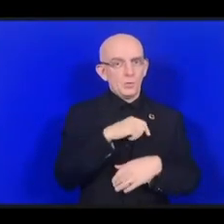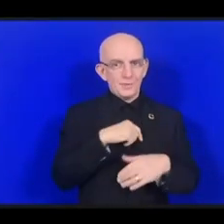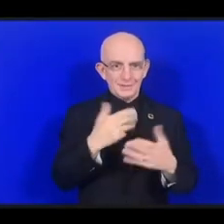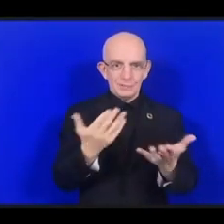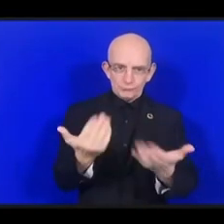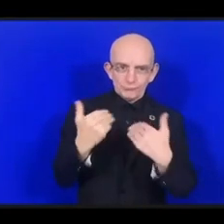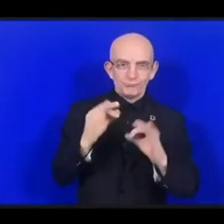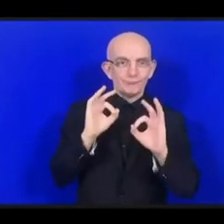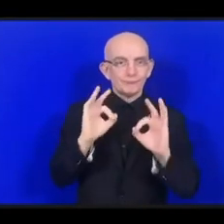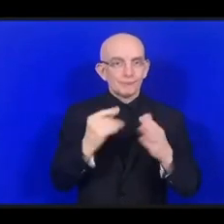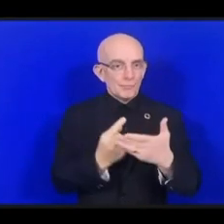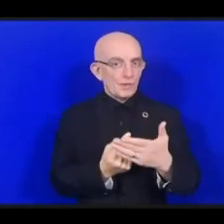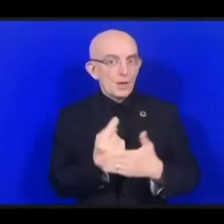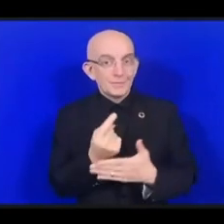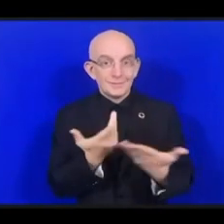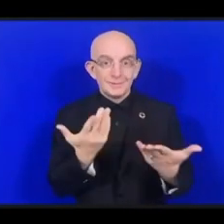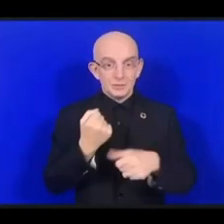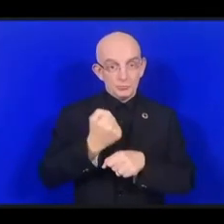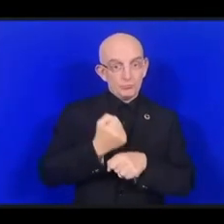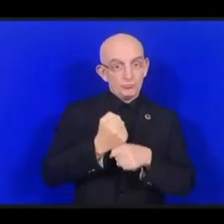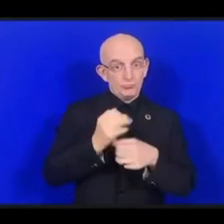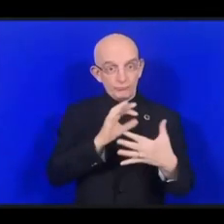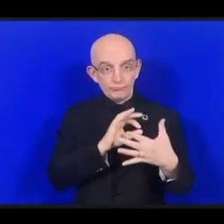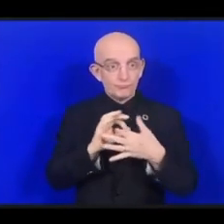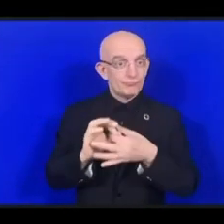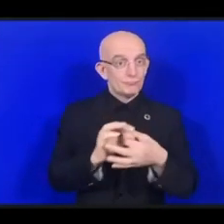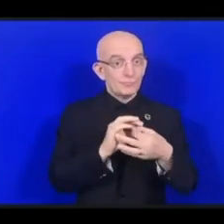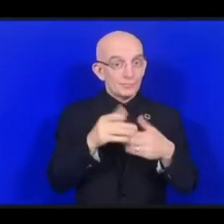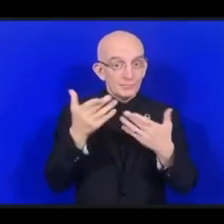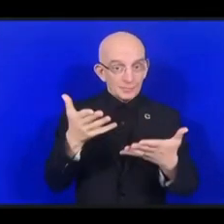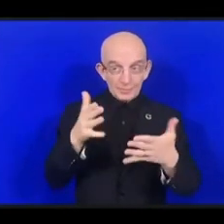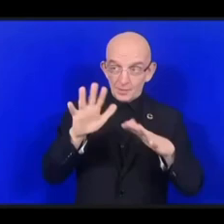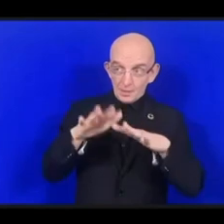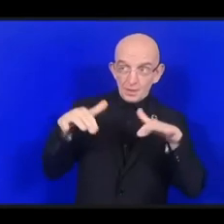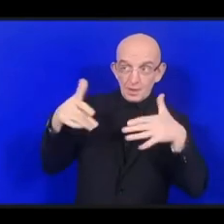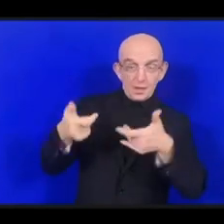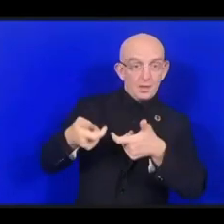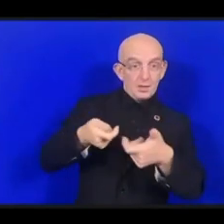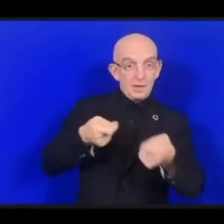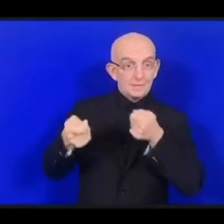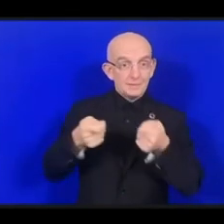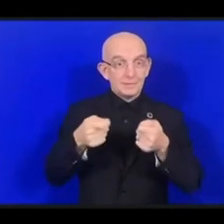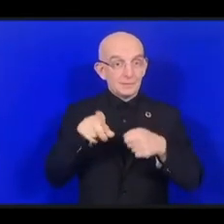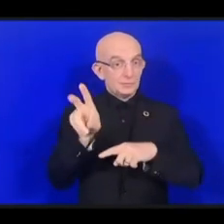и целым организациям и предприятиям,